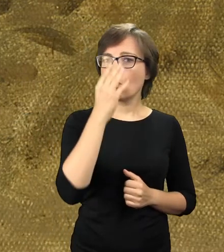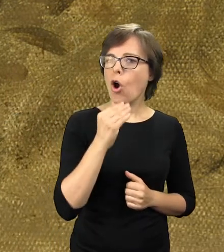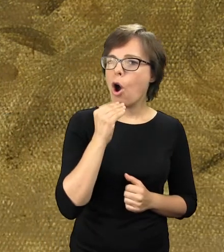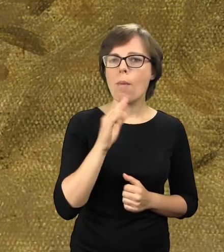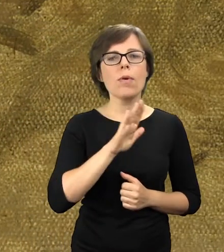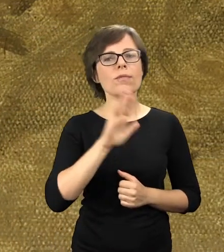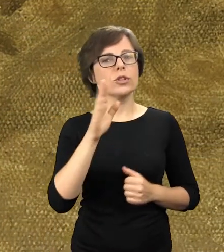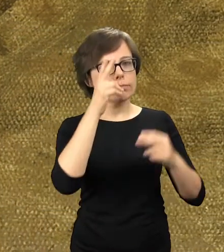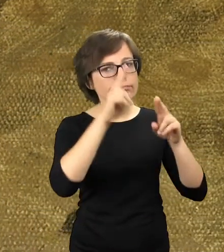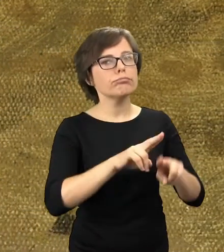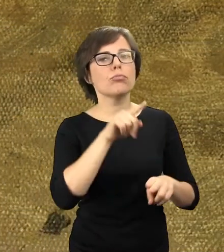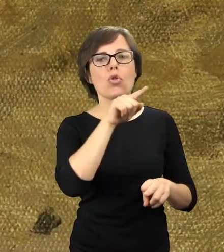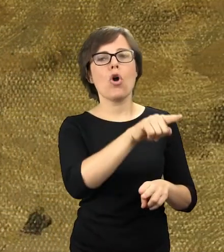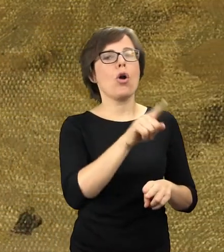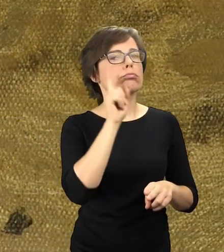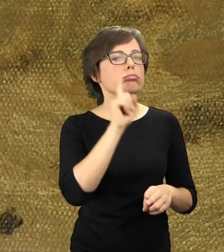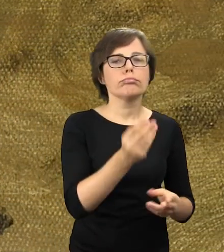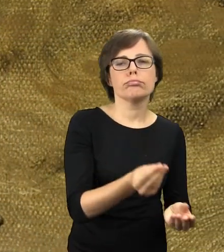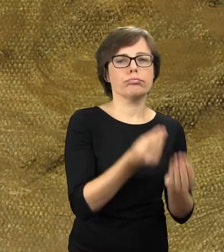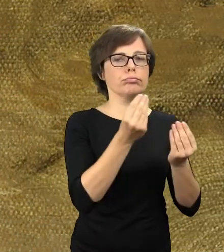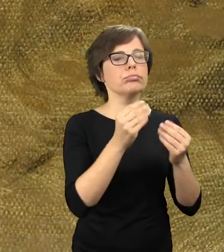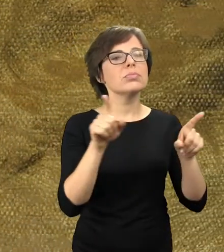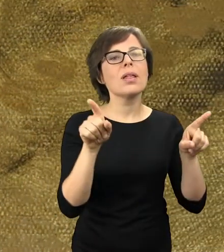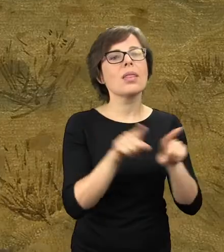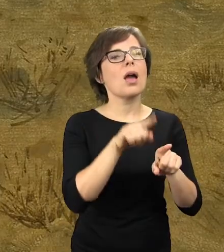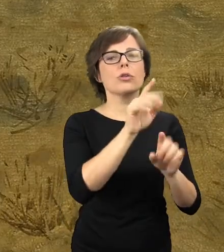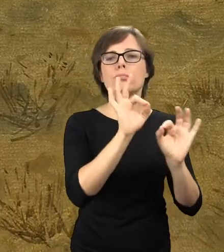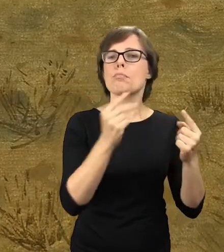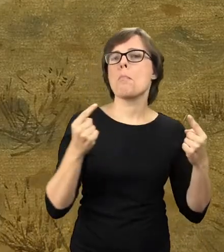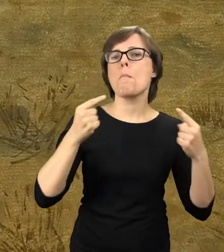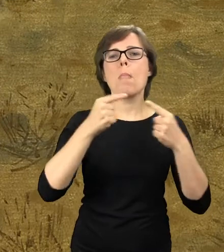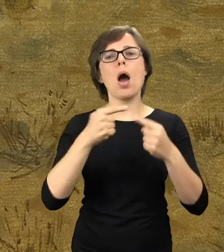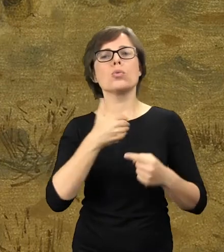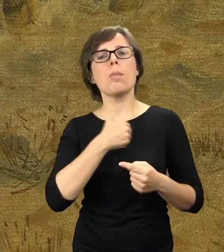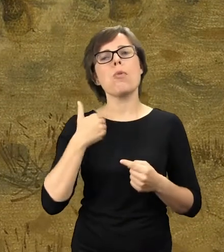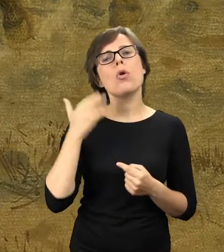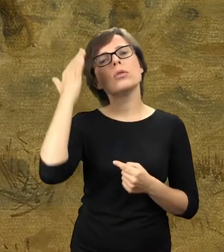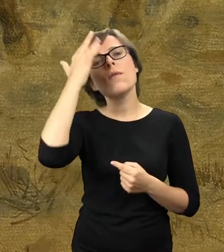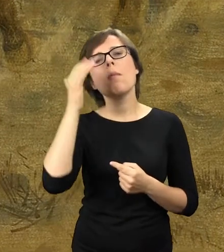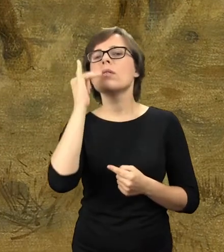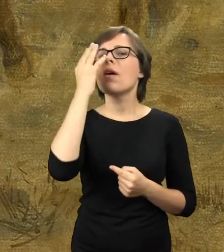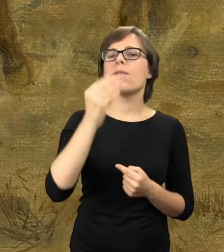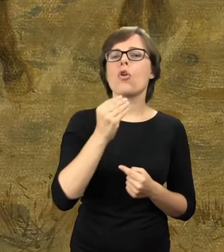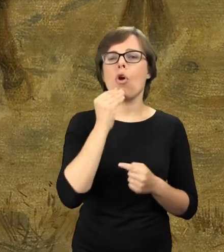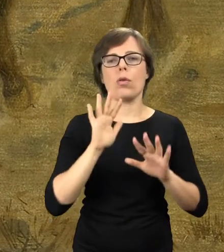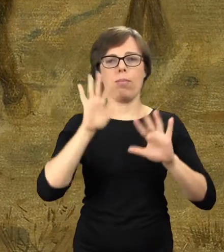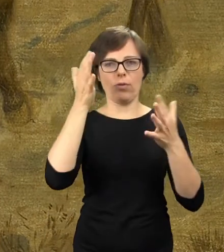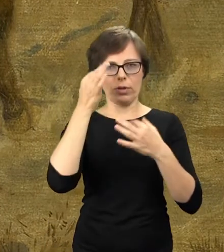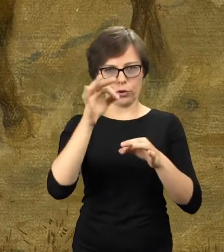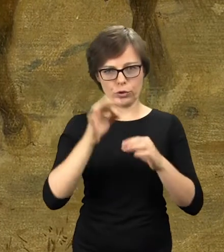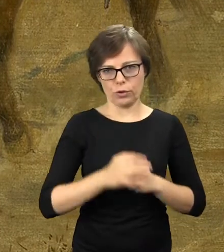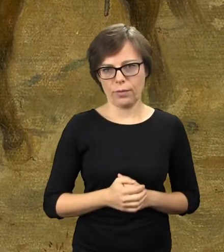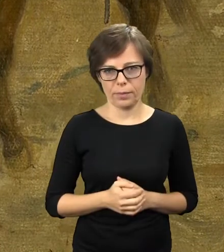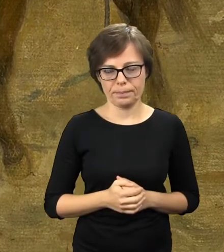uznaje się za jedno z najwybitniejszych i najbardziej utrwalonych w polskiej wyobraźni przedstawień powstania